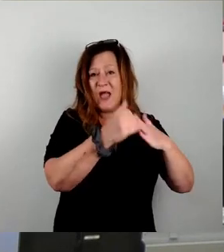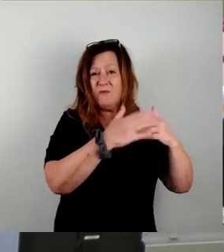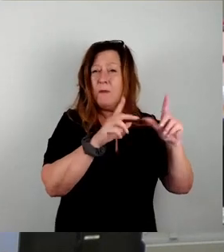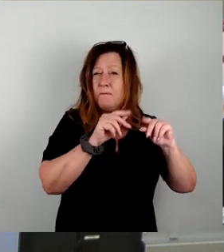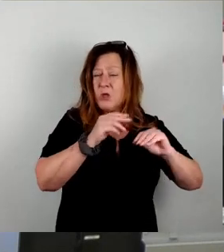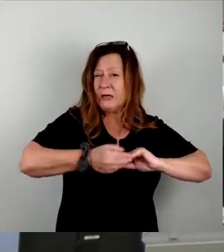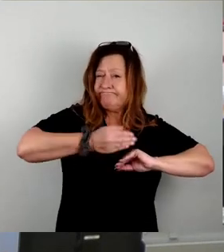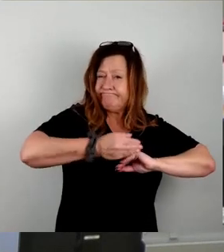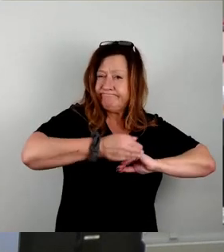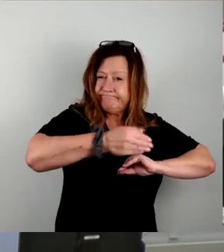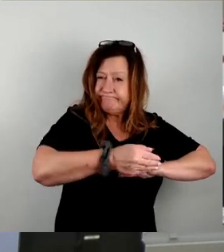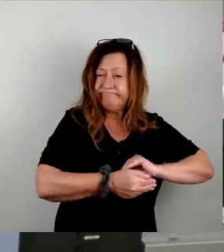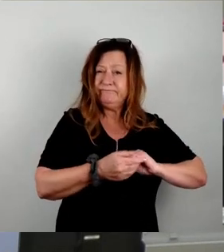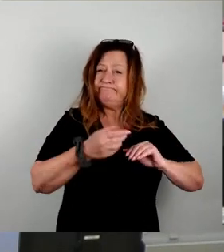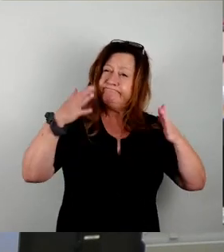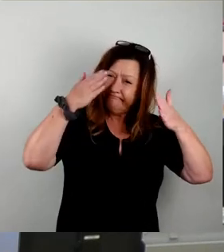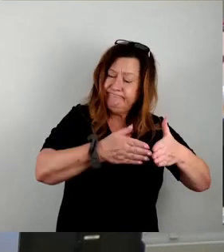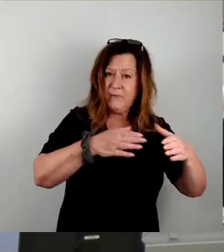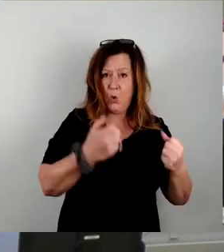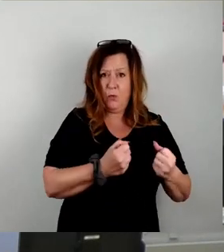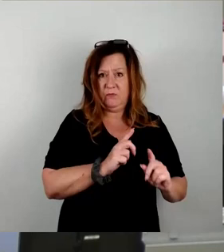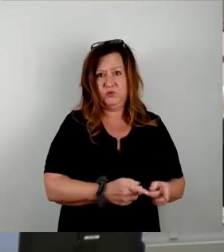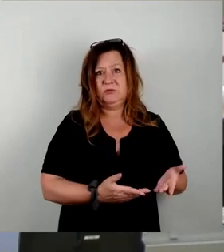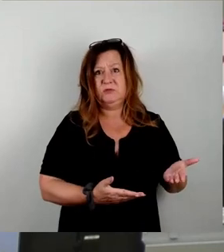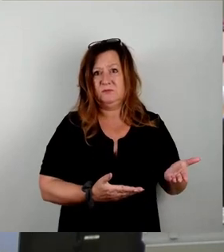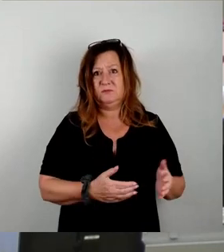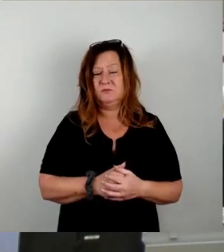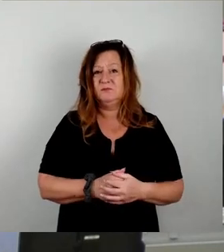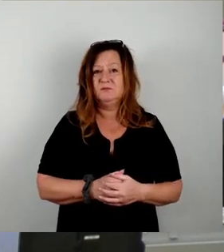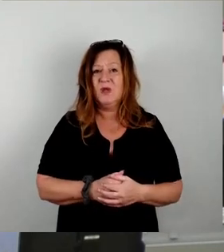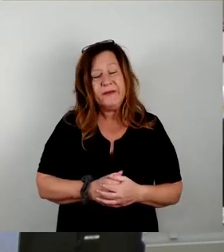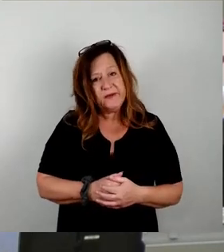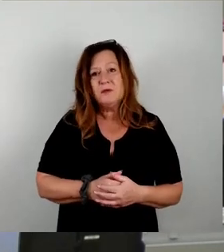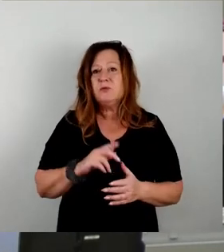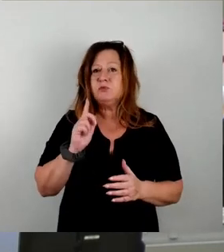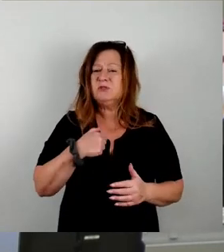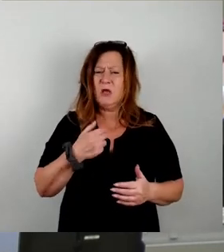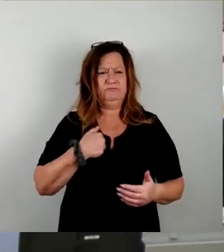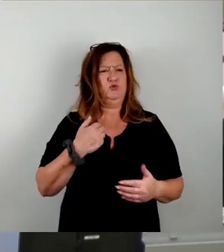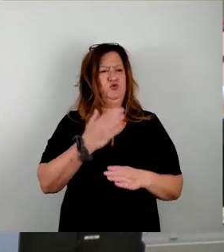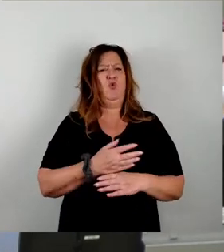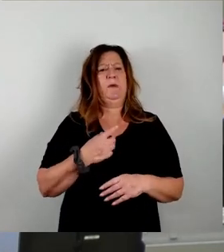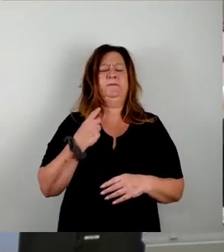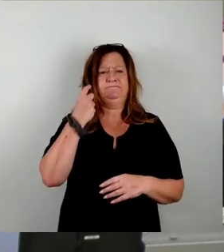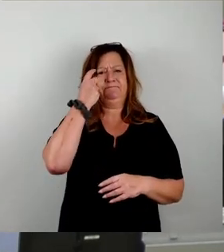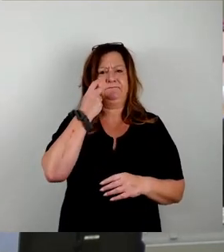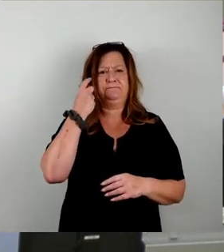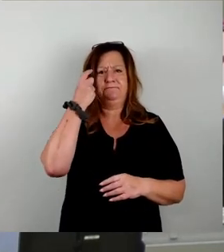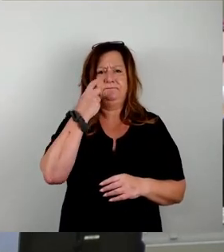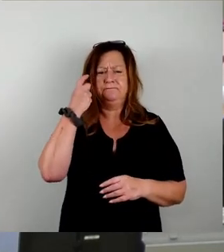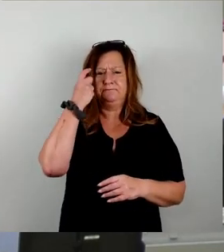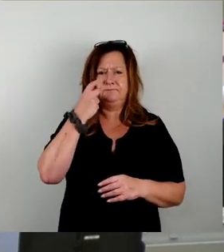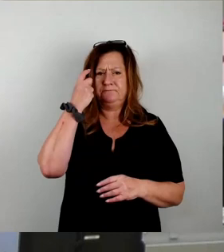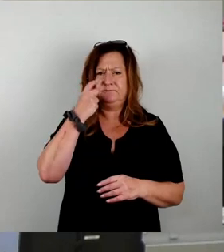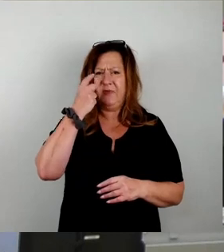intensiver Übungen. Und insofern, lassen Sie mich da sagen, war ich etwas verwundert, dass jedenfalls auf